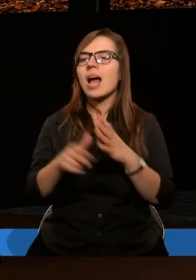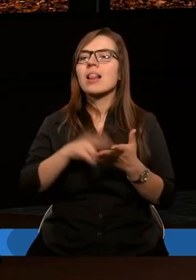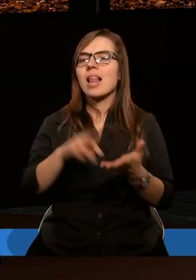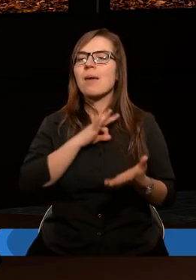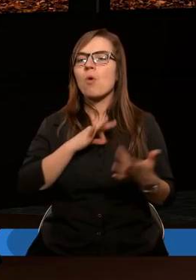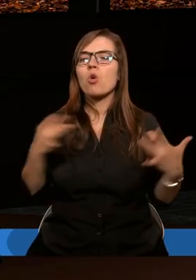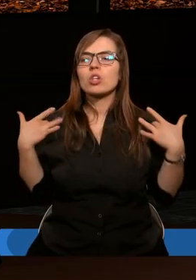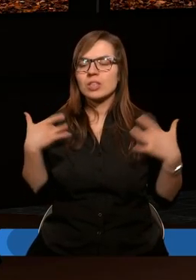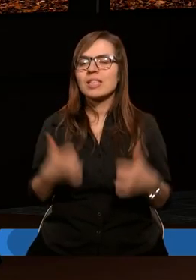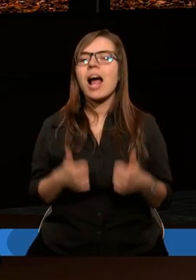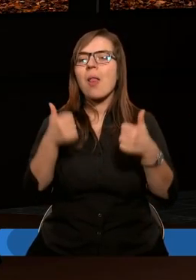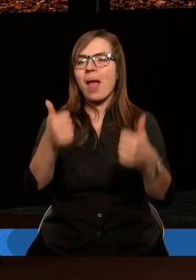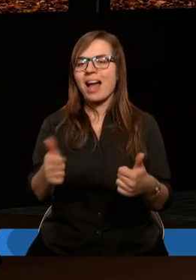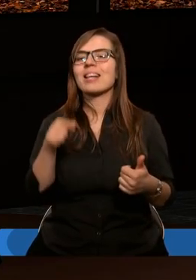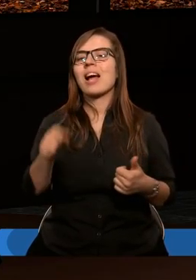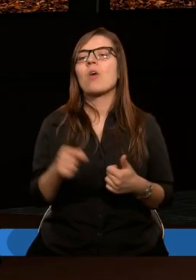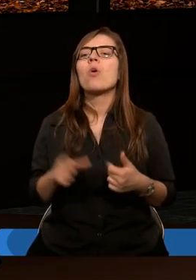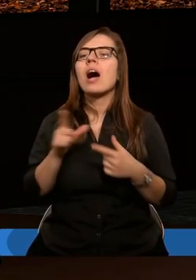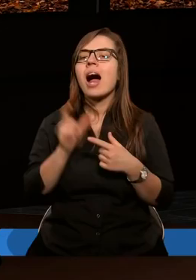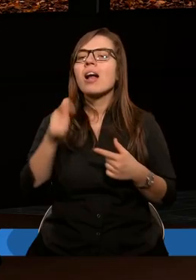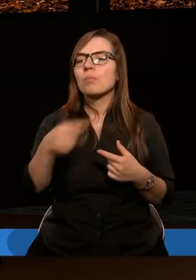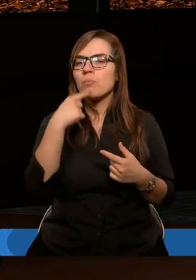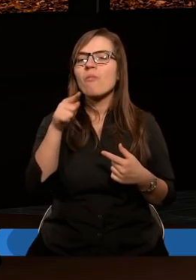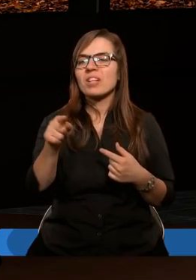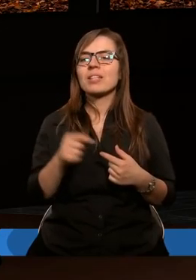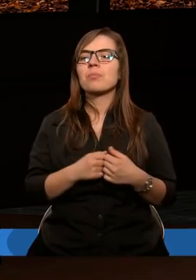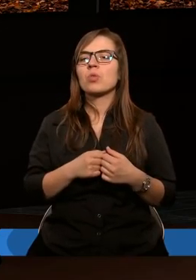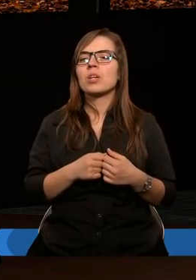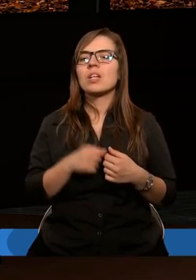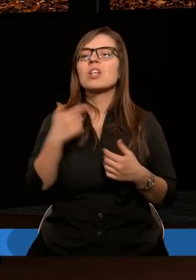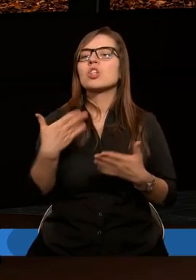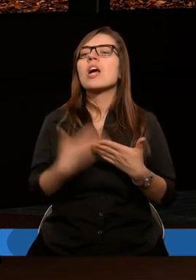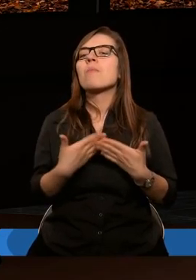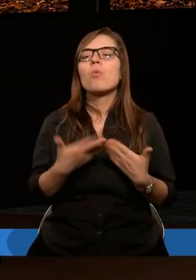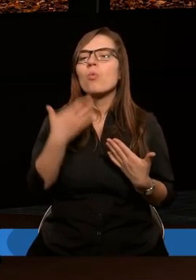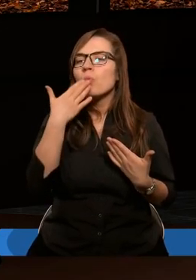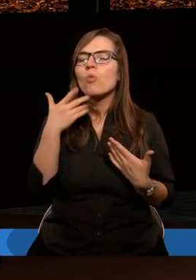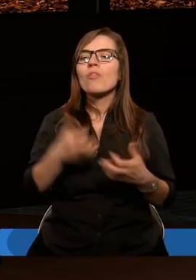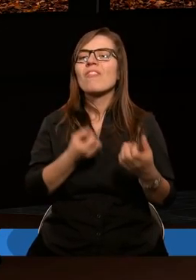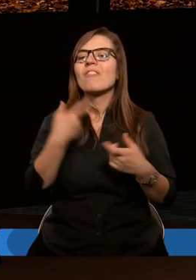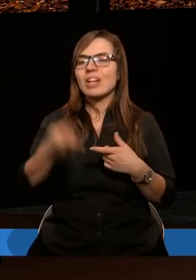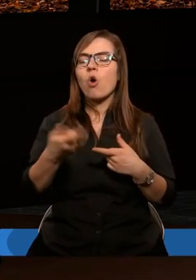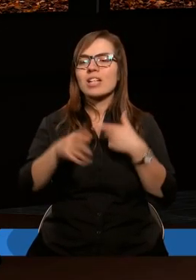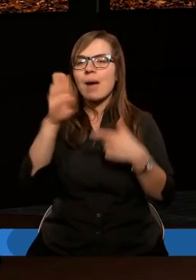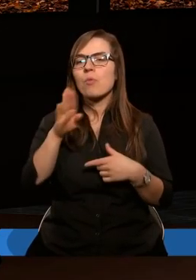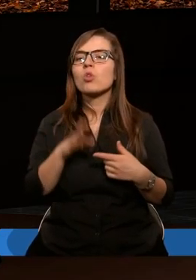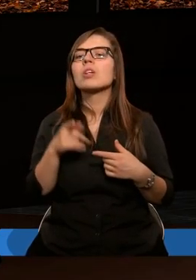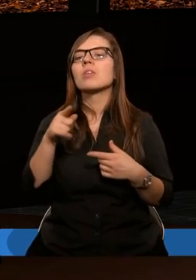lecz i na moje życie nastają. Ale co jest mu, ale co mu mówi wyrocznia Boża?